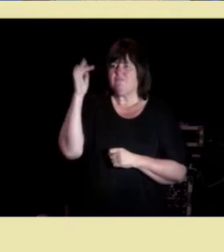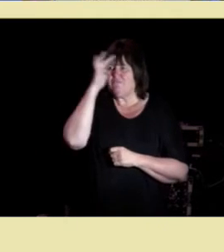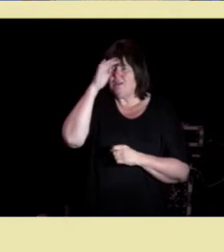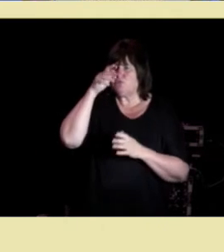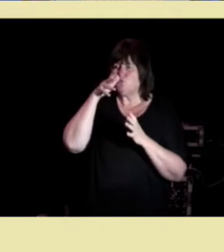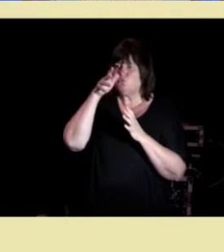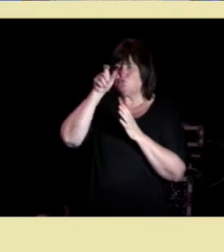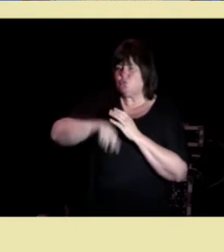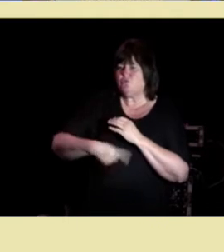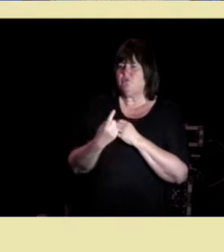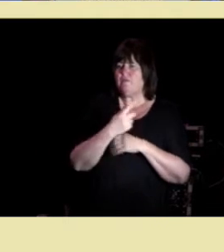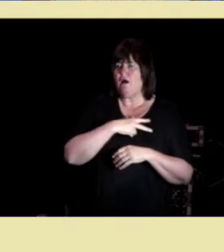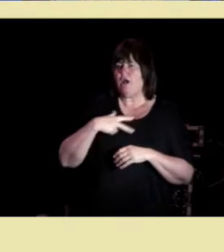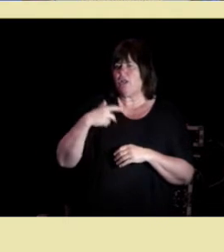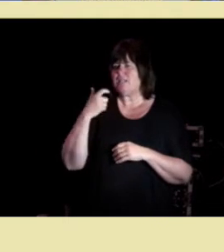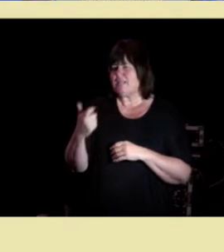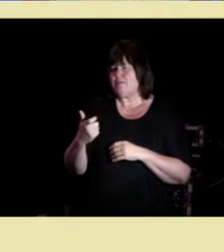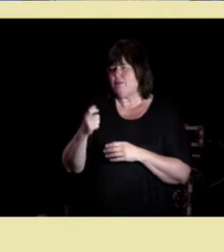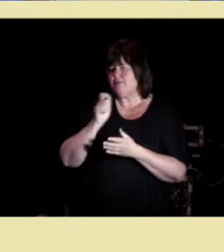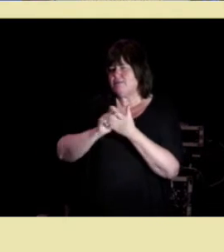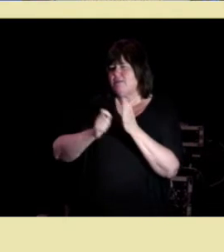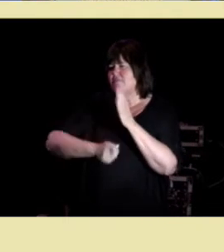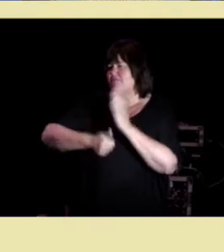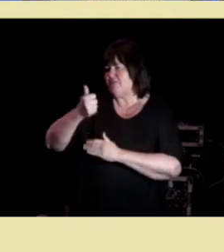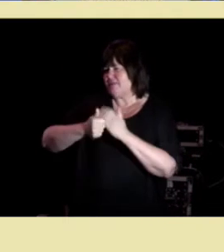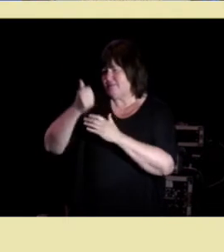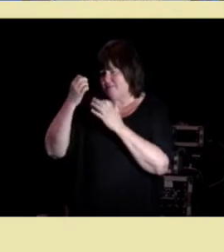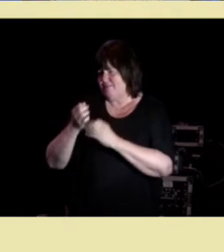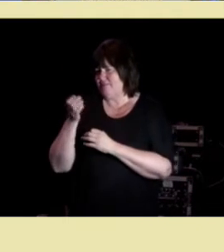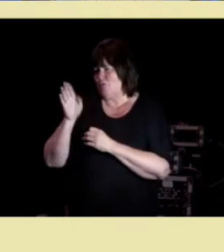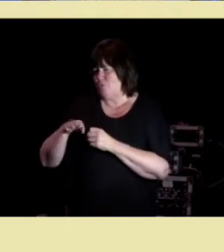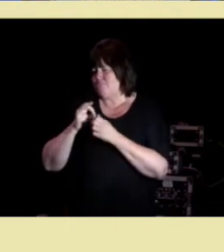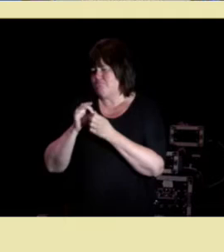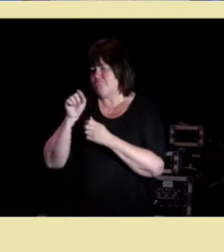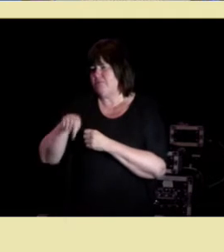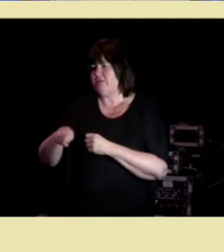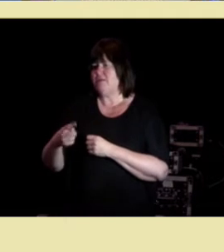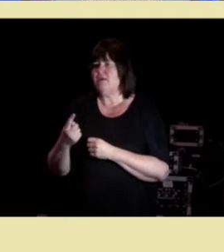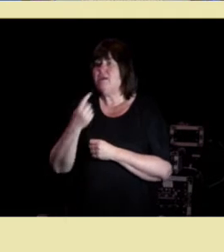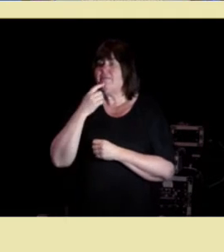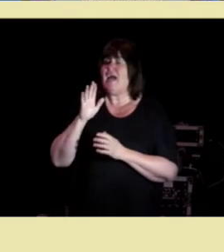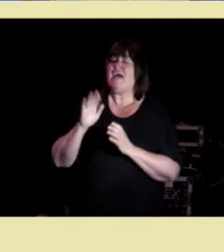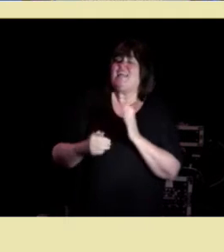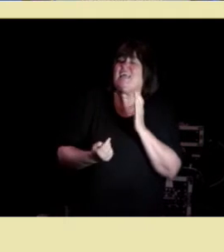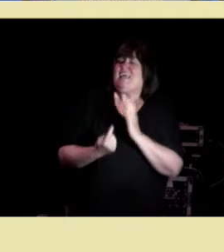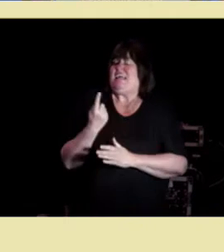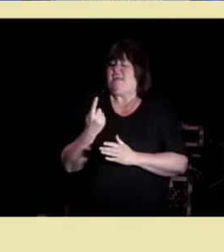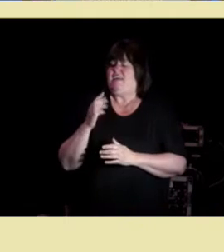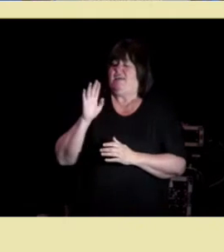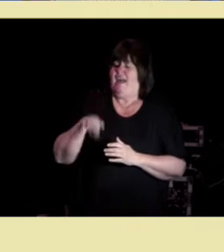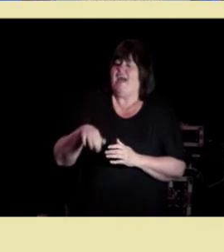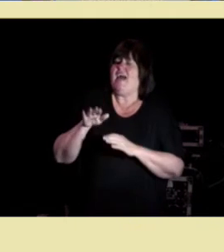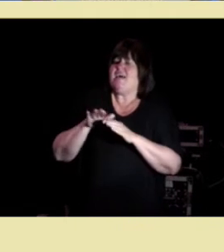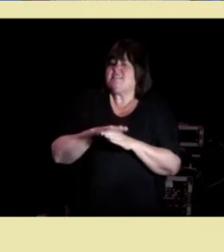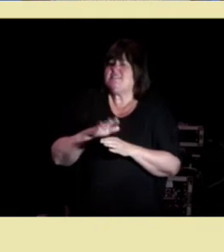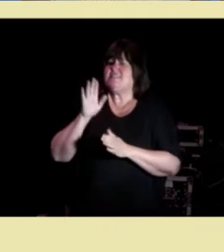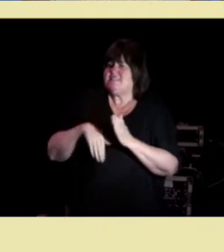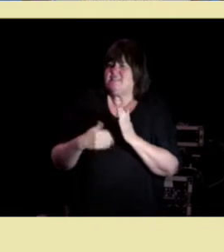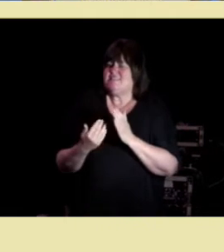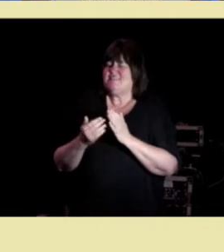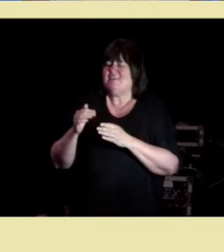viktige arbeider om dette det dreier seg om et eksistensielt behov et essensielt behov for trygghet